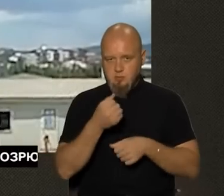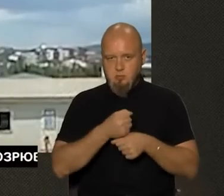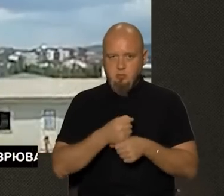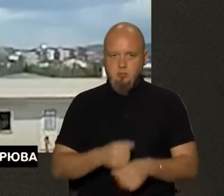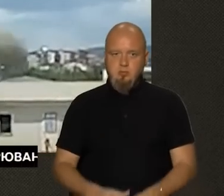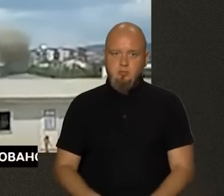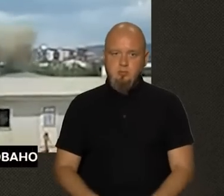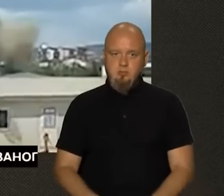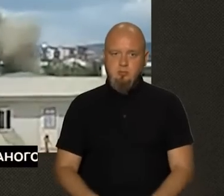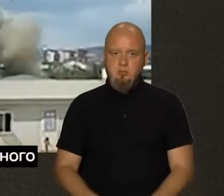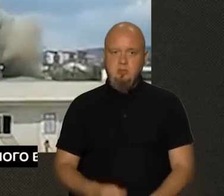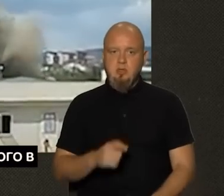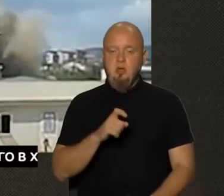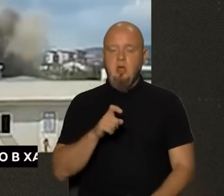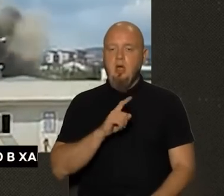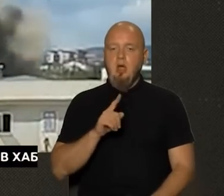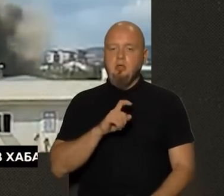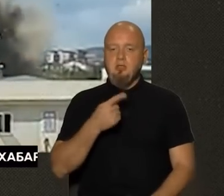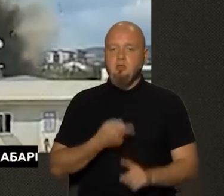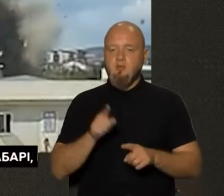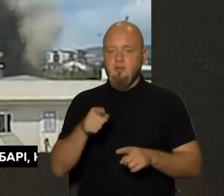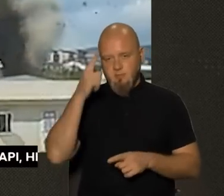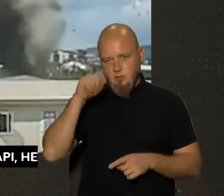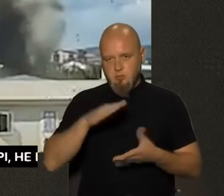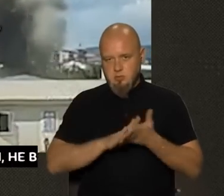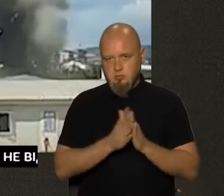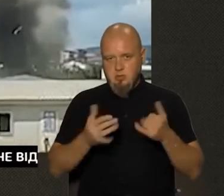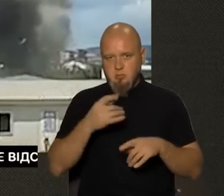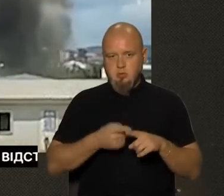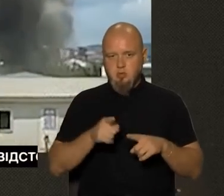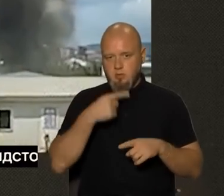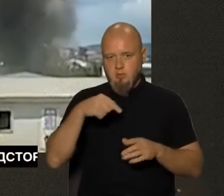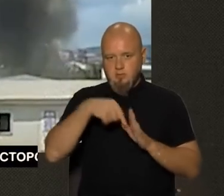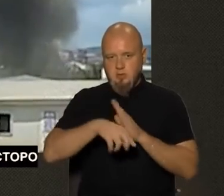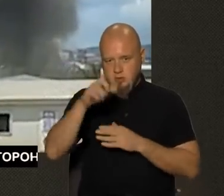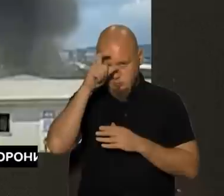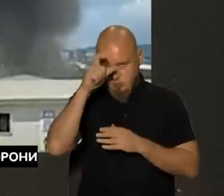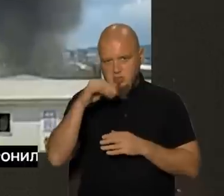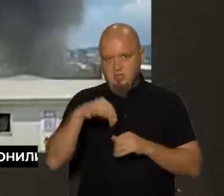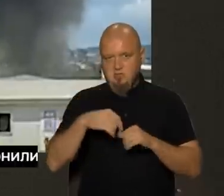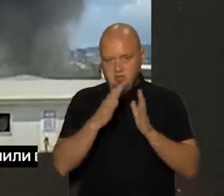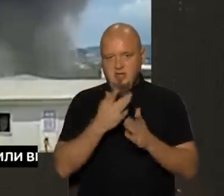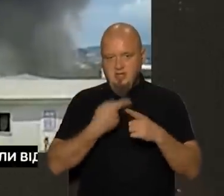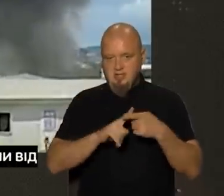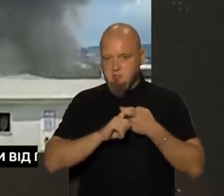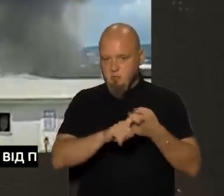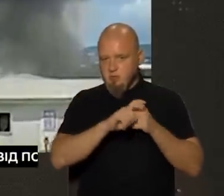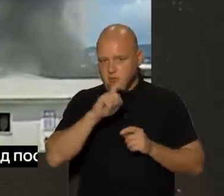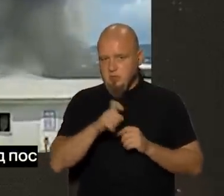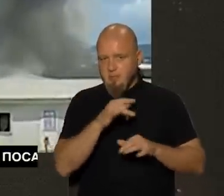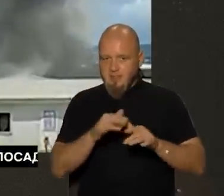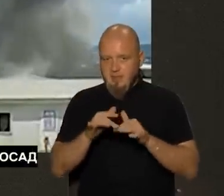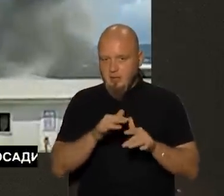А Ольга, з того, що вам відомо станом на зараз, і про те, що говорять всередині Туреччини, чи взагалі це пов'язують з